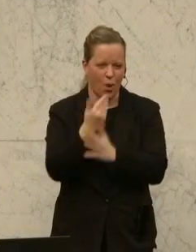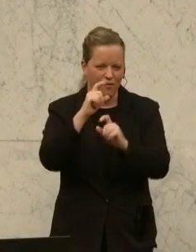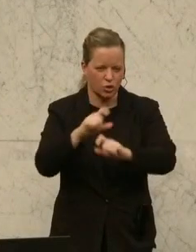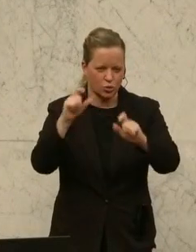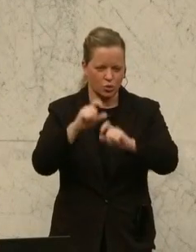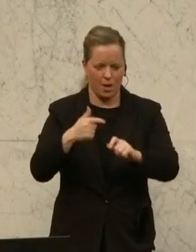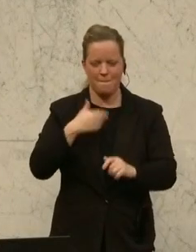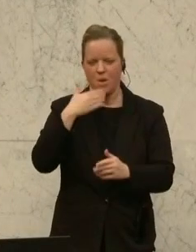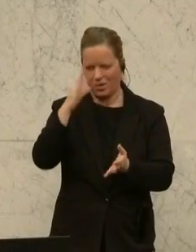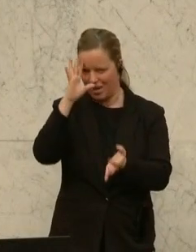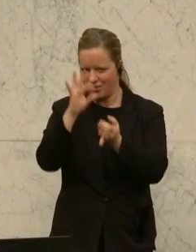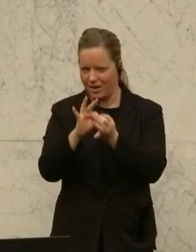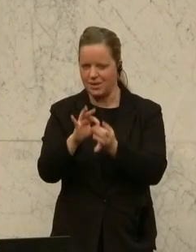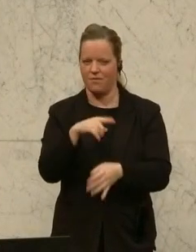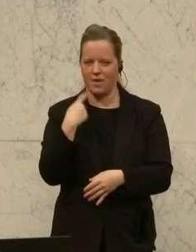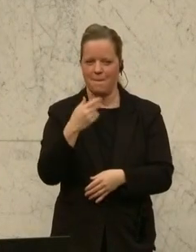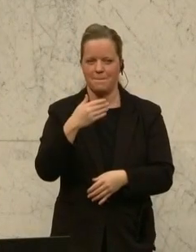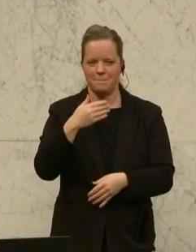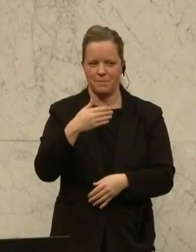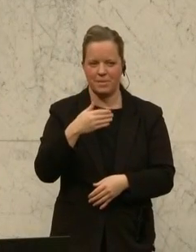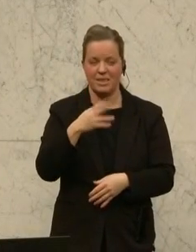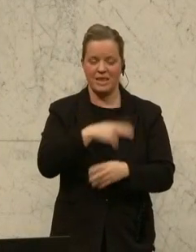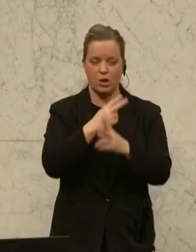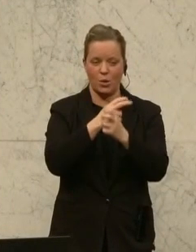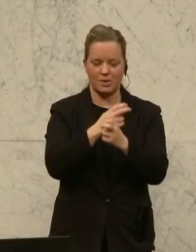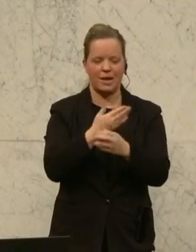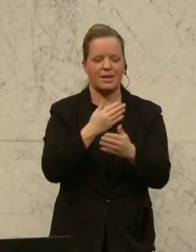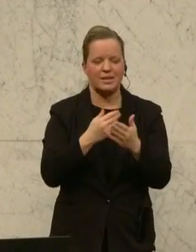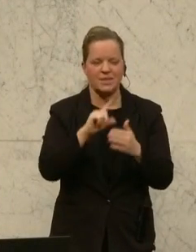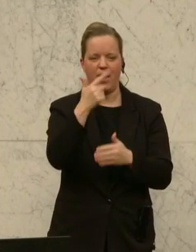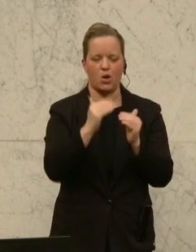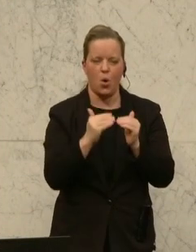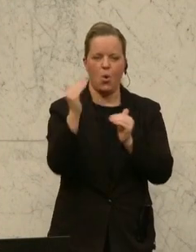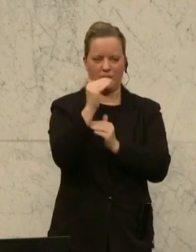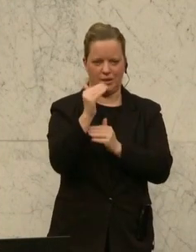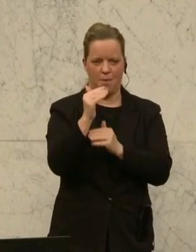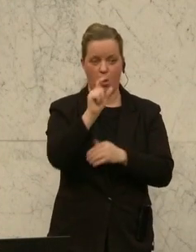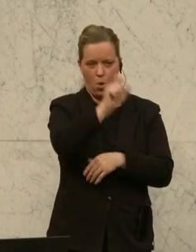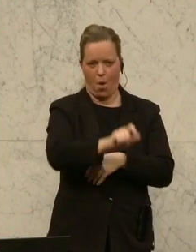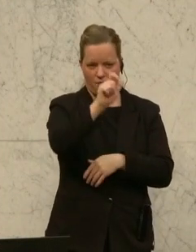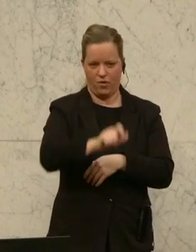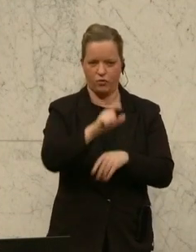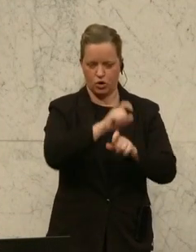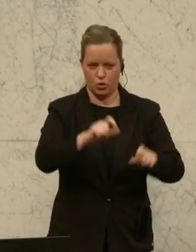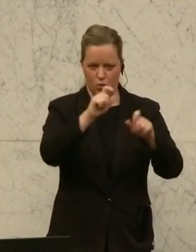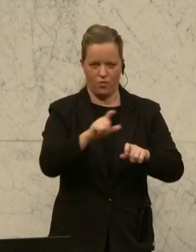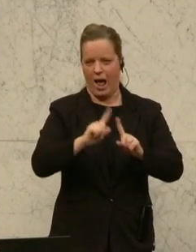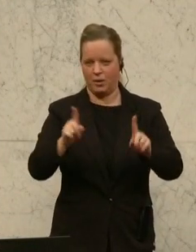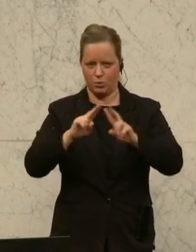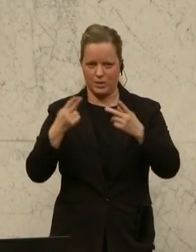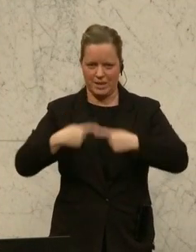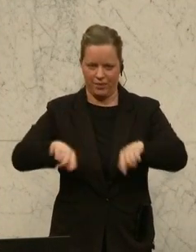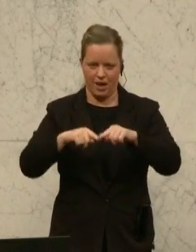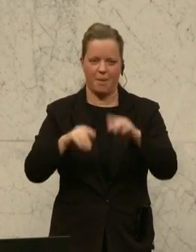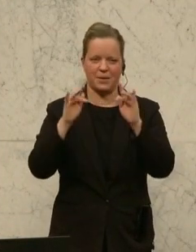Wir haben die zweithöchste Pro-Kopf-Verschuldung in Niederösterreich von allen Bundesländern und wir hätten die höchste Pro-Kopf-Verschuldung, wenn da nicht